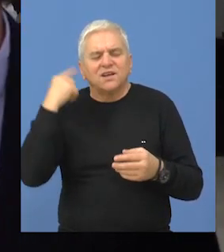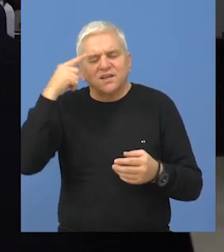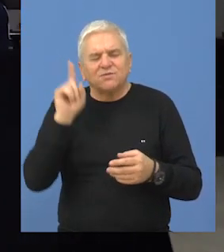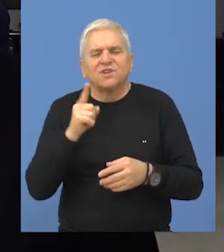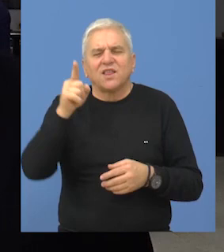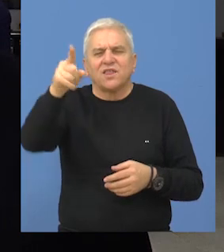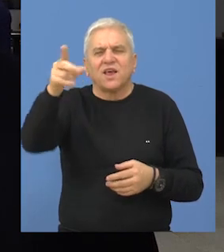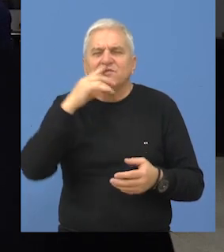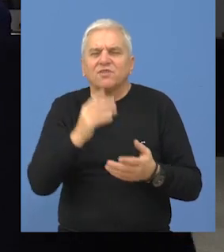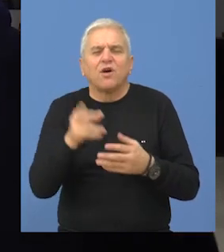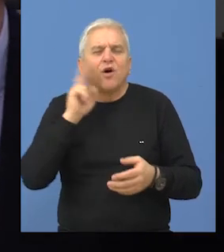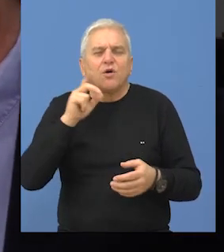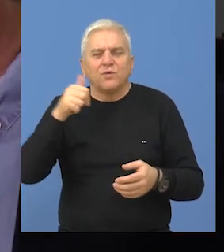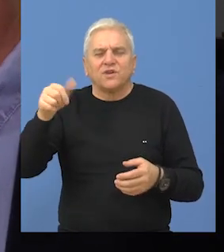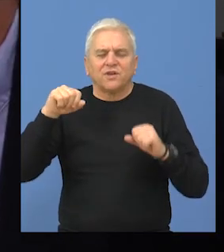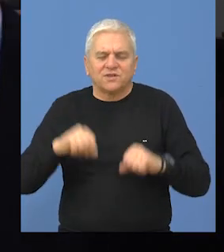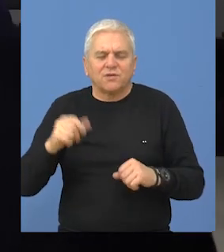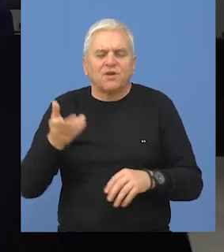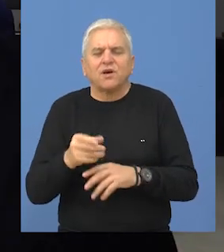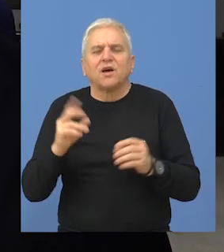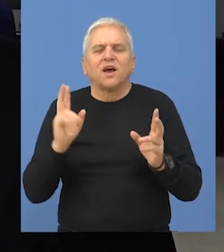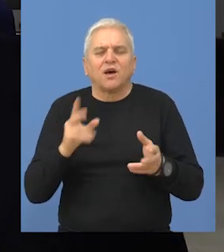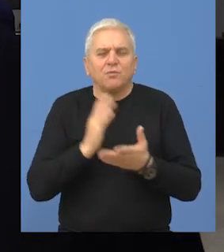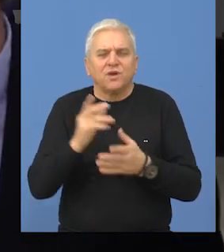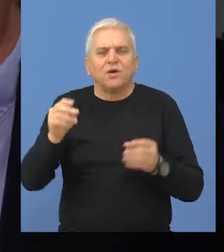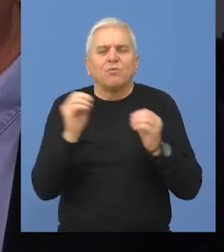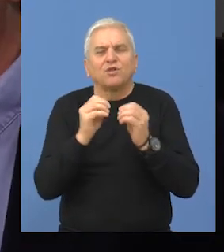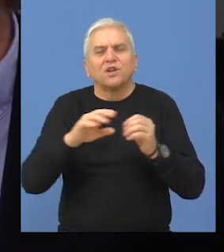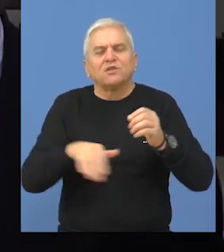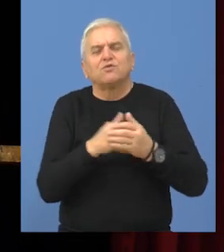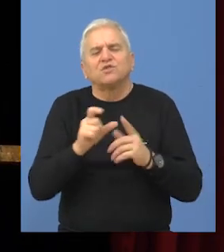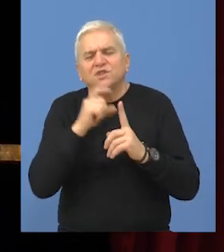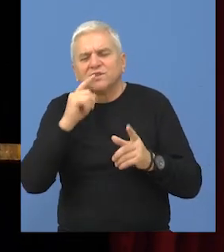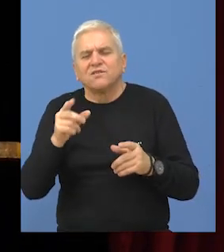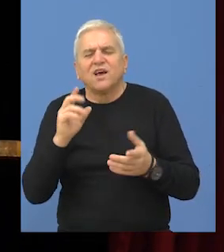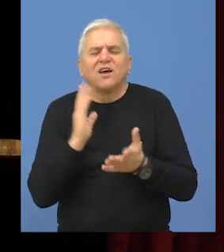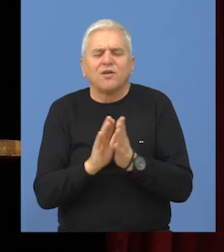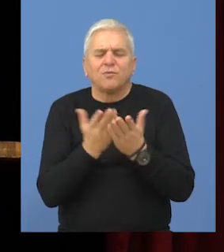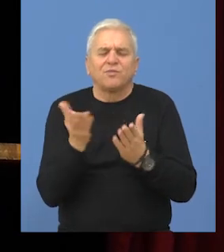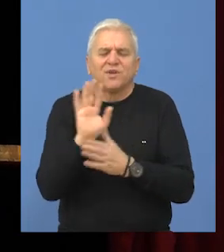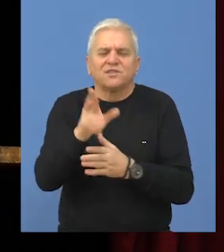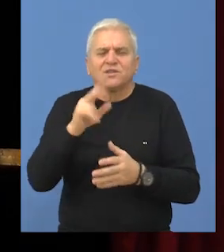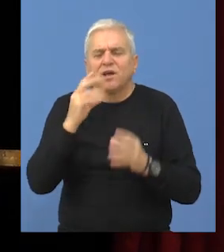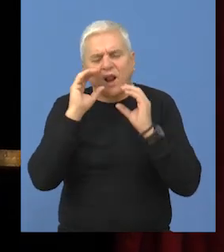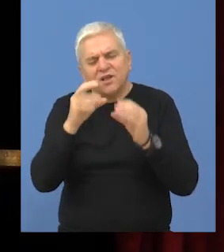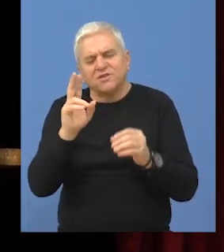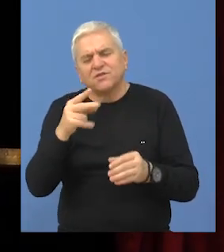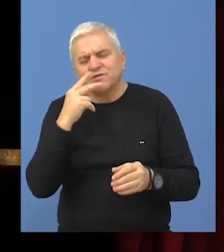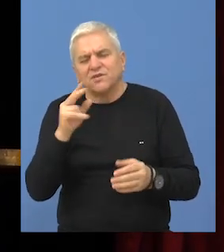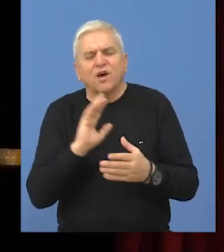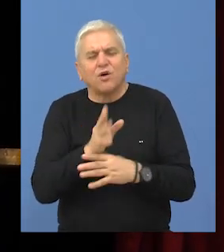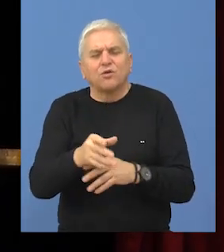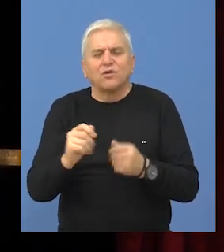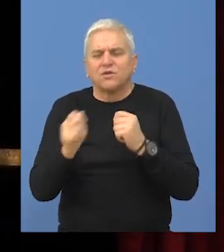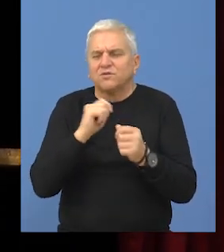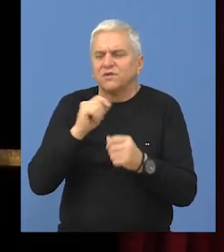dalekosežnost razmišljanja jednog običnog zemljoradnika kao što je bio Bogdan Dunđerski. Na promociji knjige za večita vremena, publika